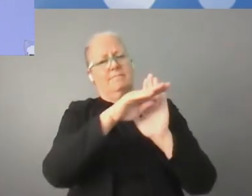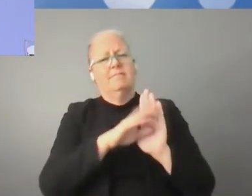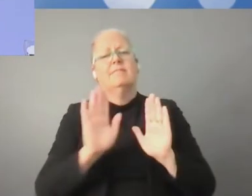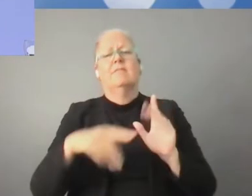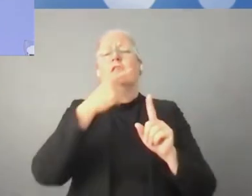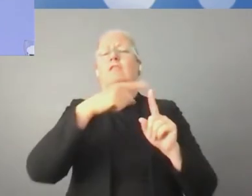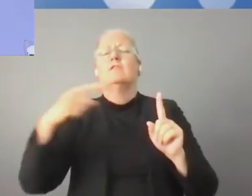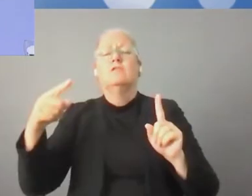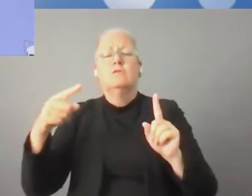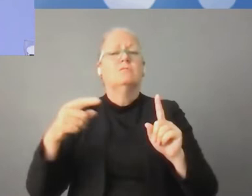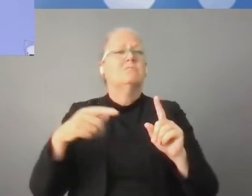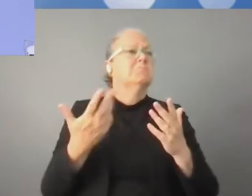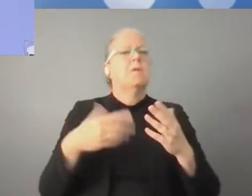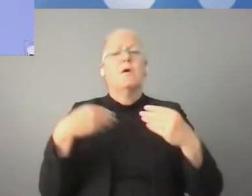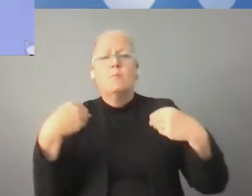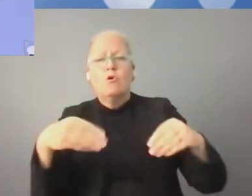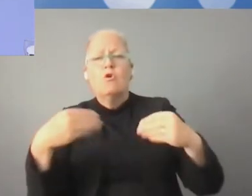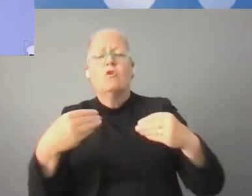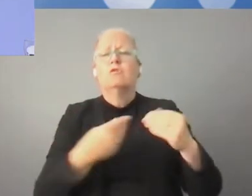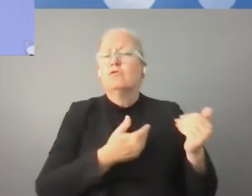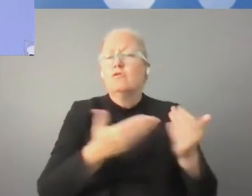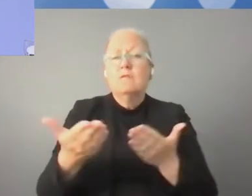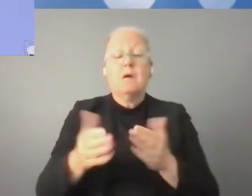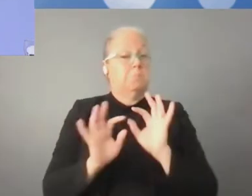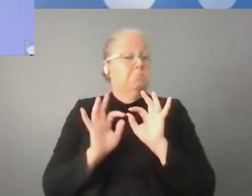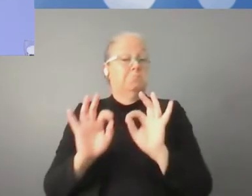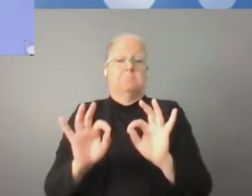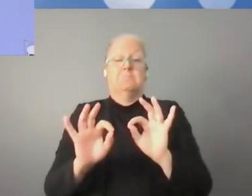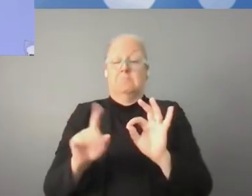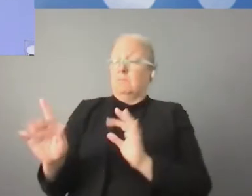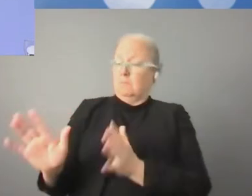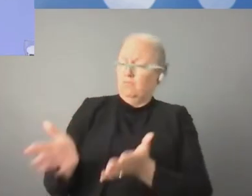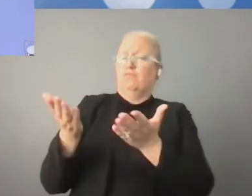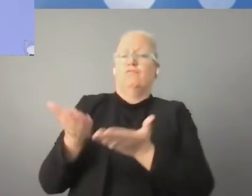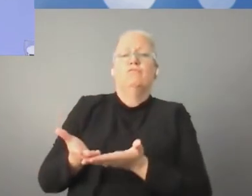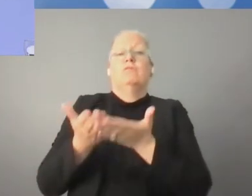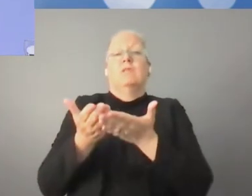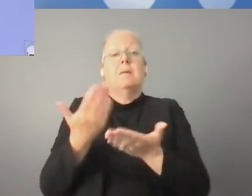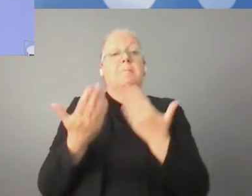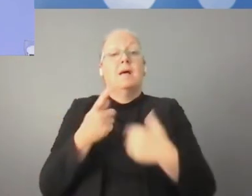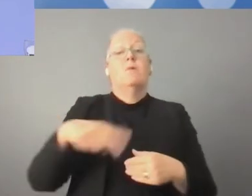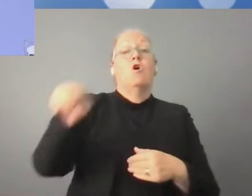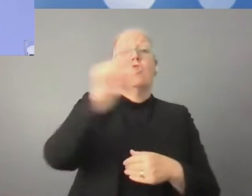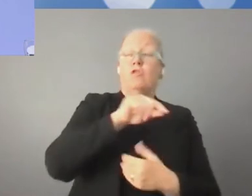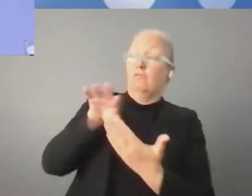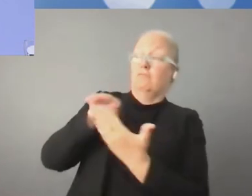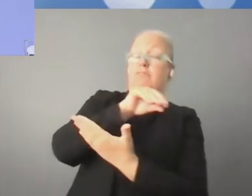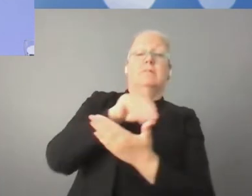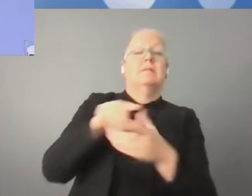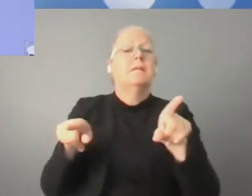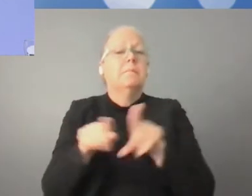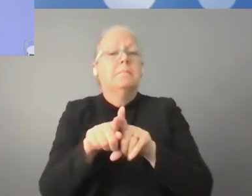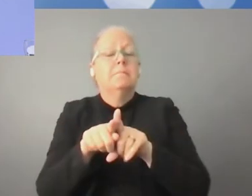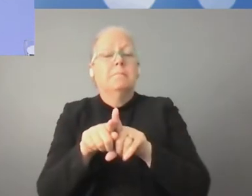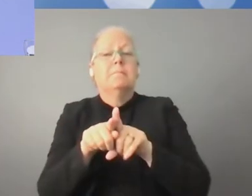wprowadzanych w obszarze cyfryzacji. I my oczywiście z radością przyjmujemy